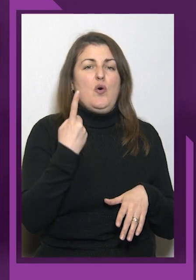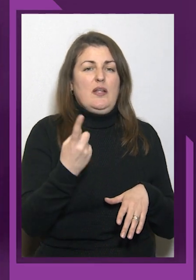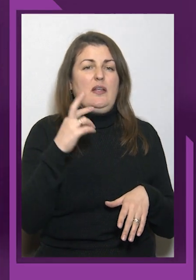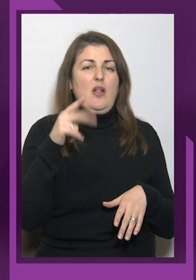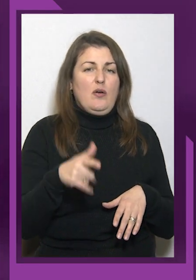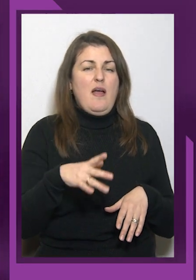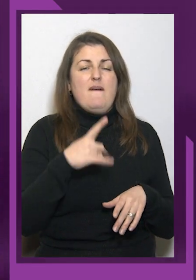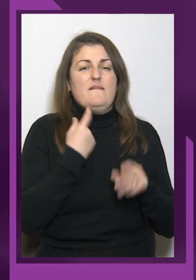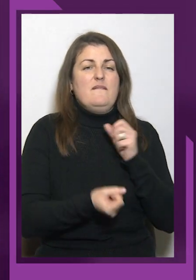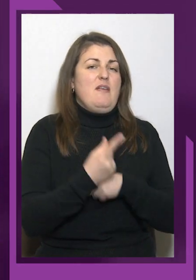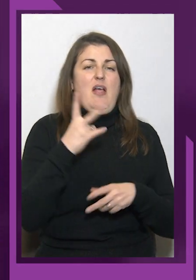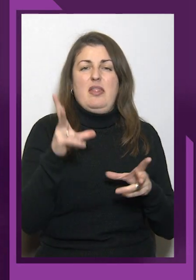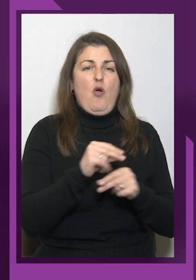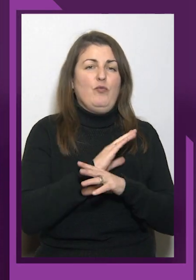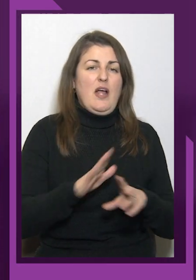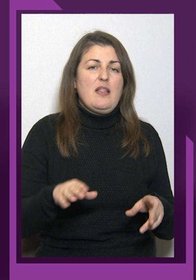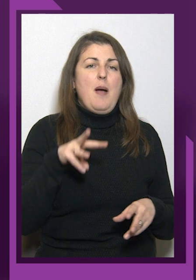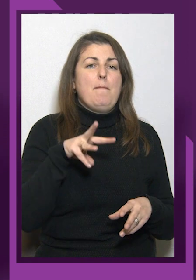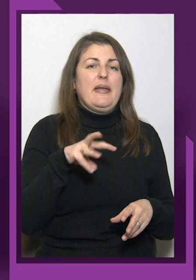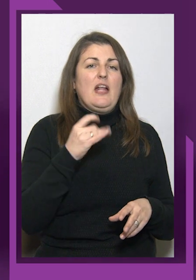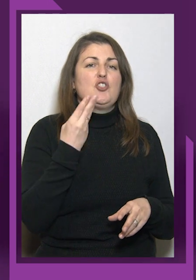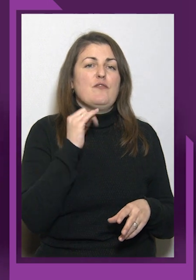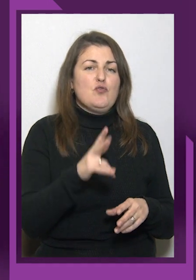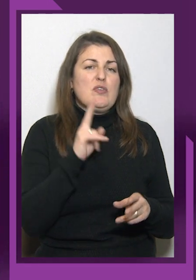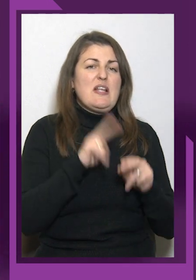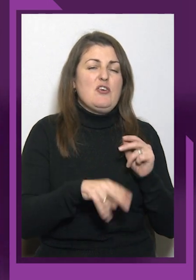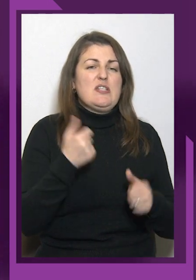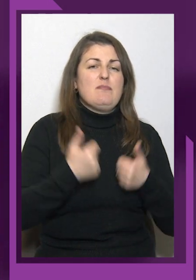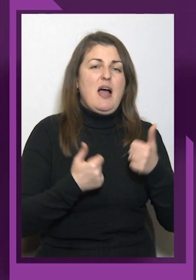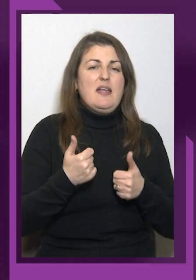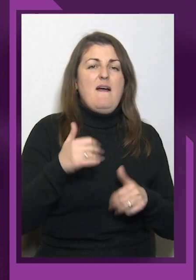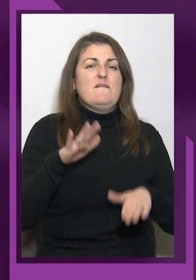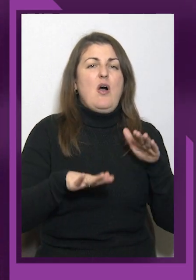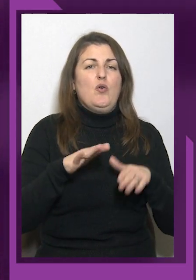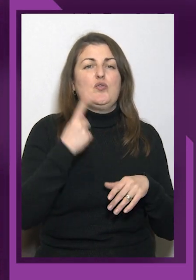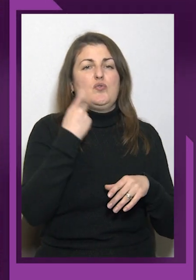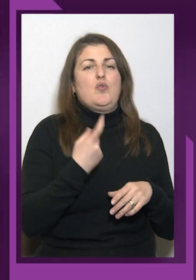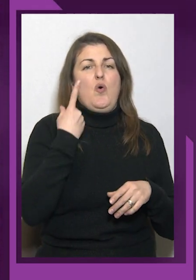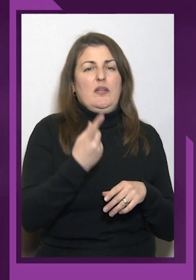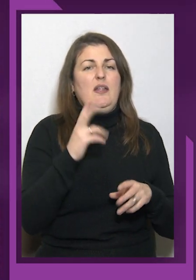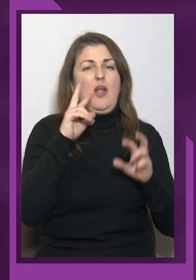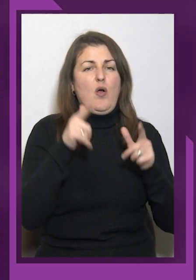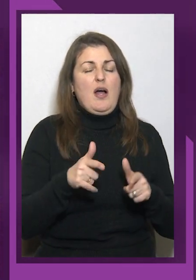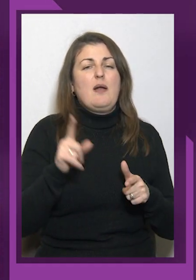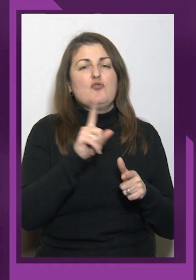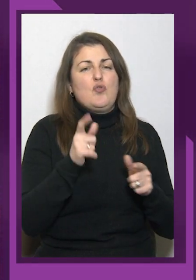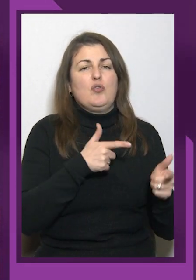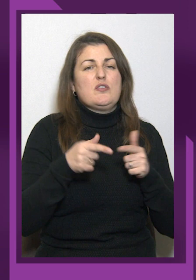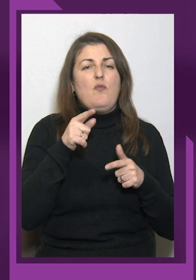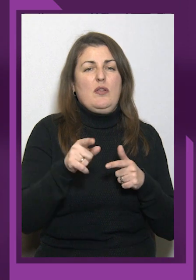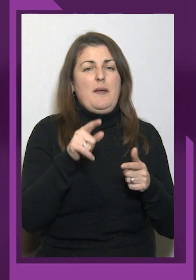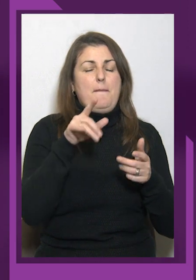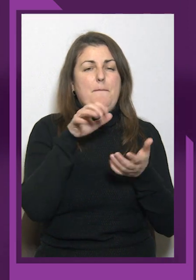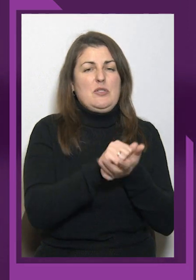змагання з піднятою вагою 101 кг, що дозволило їй посісти третє місце та завоювати чотири бронзові медалі.